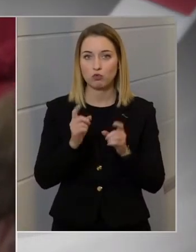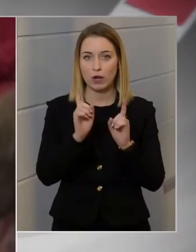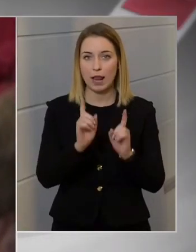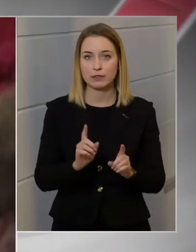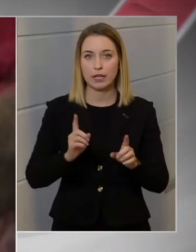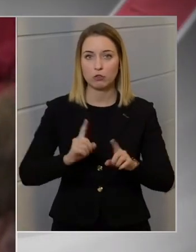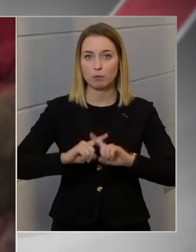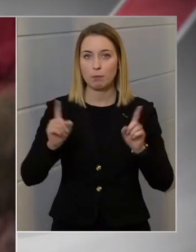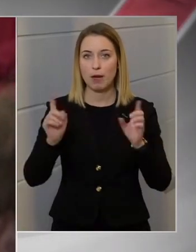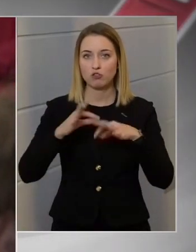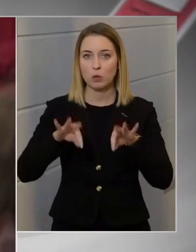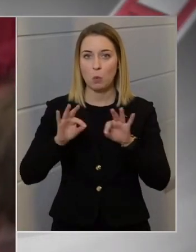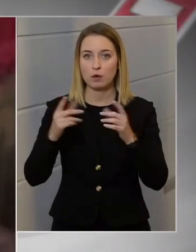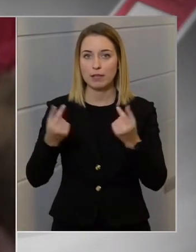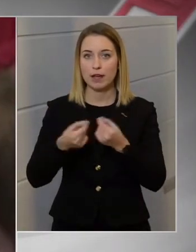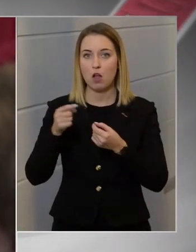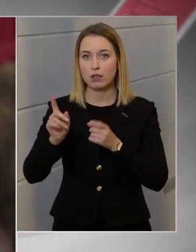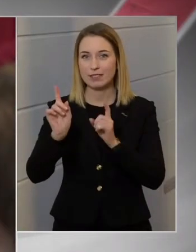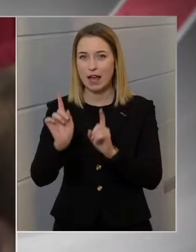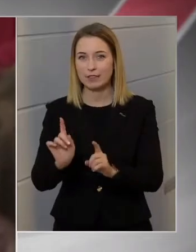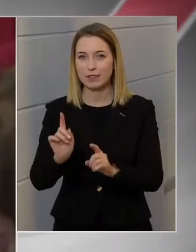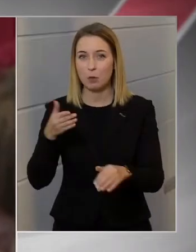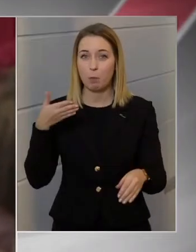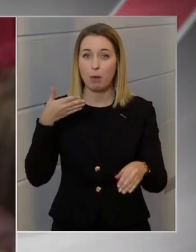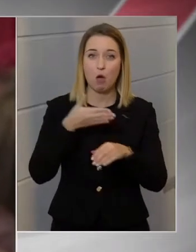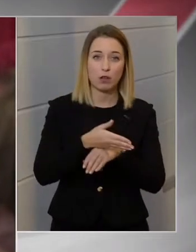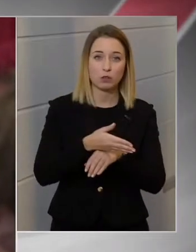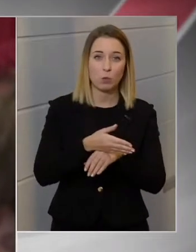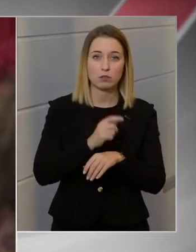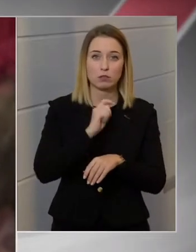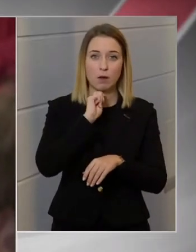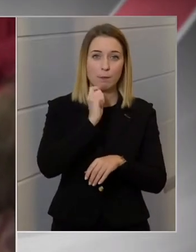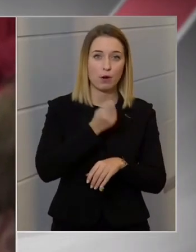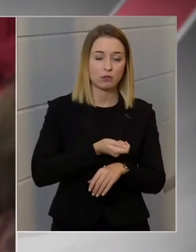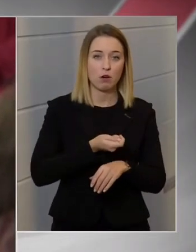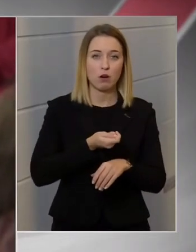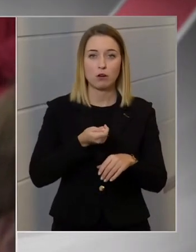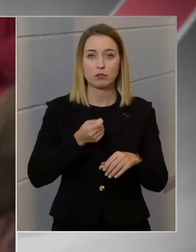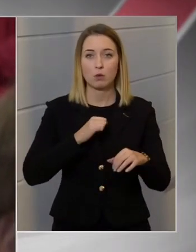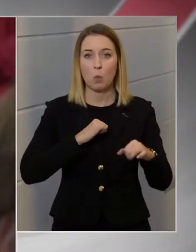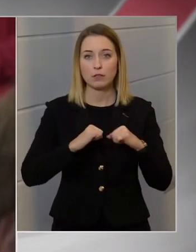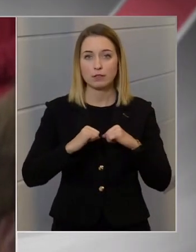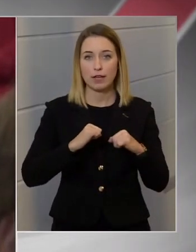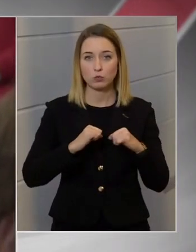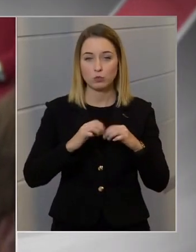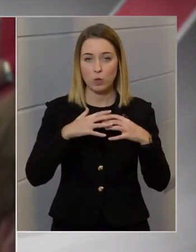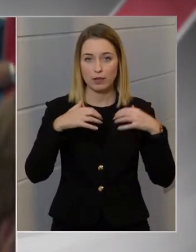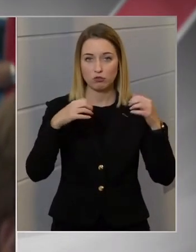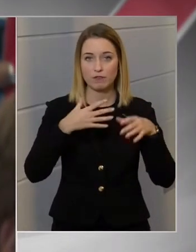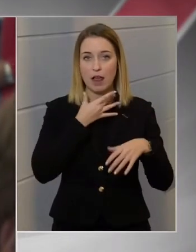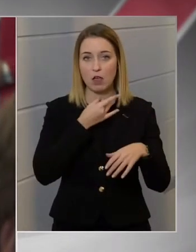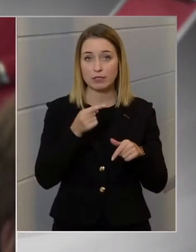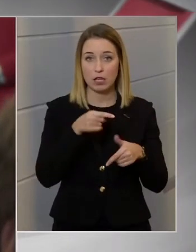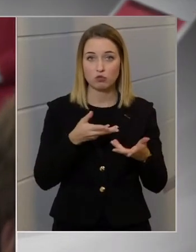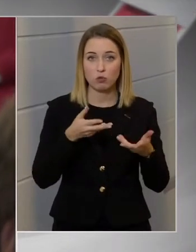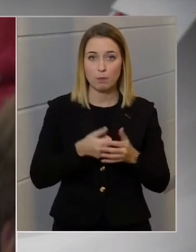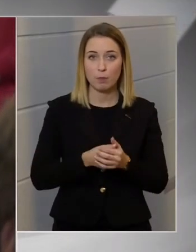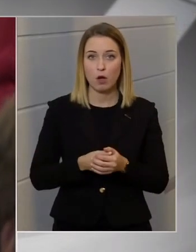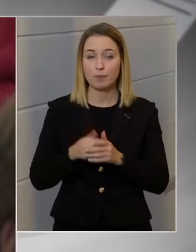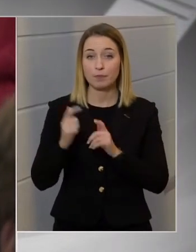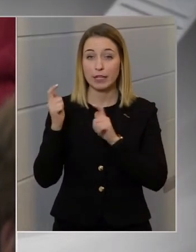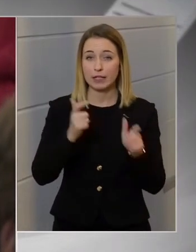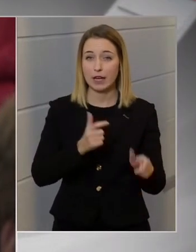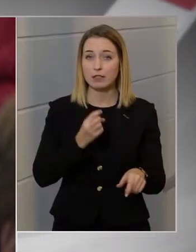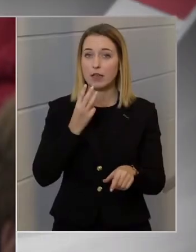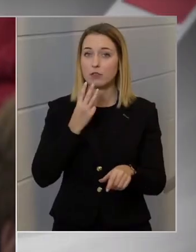másik országról azt állítani, hogy beavatkozna a hazai országgyűlési választásokba. Érkezette